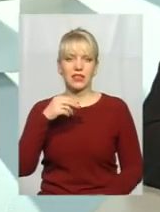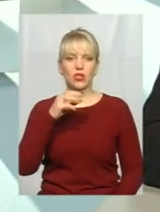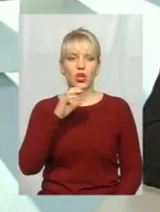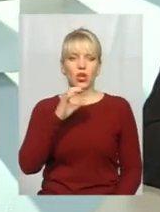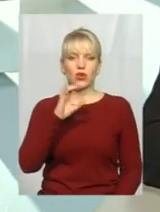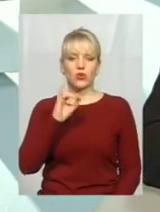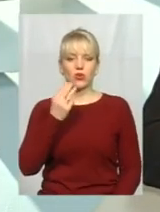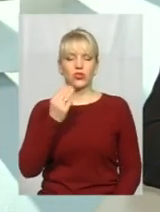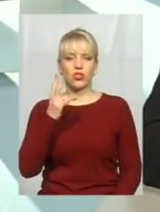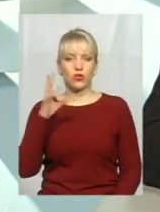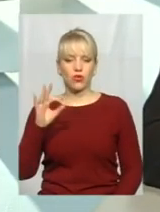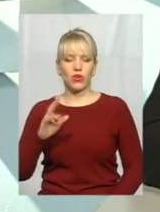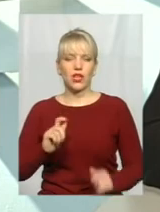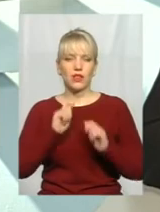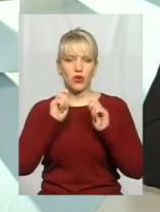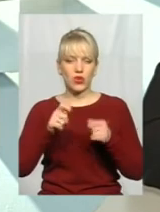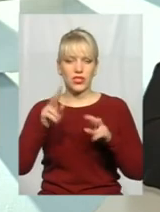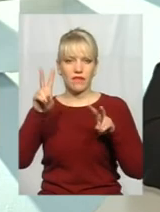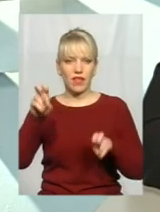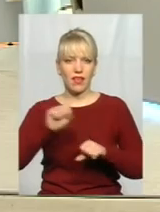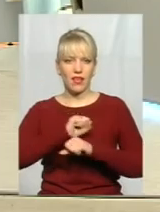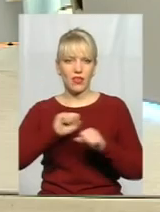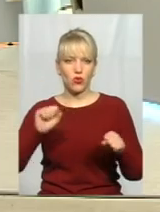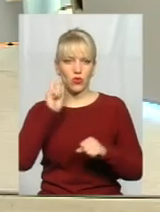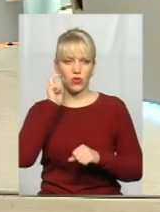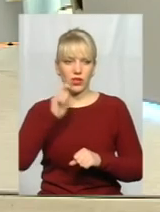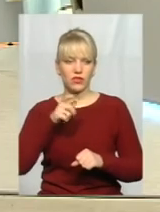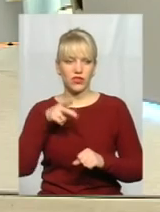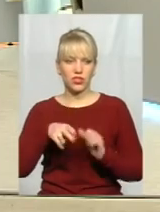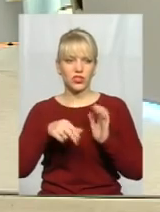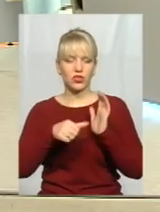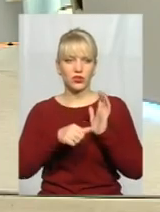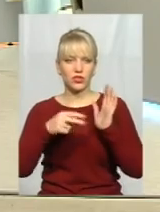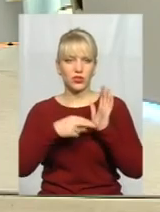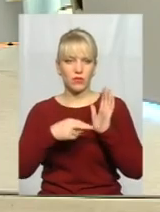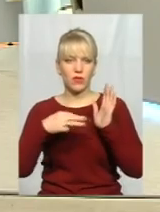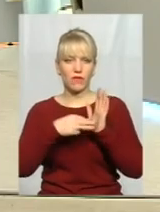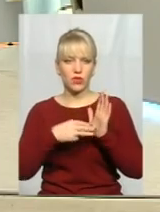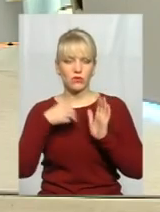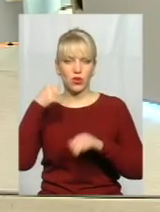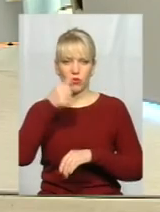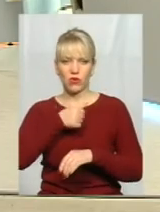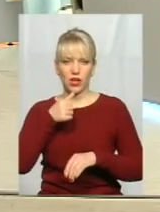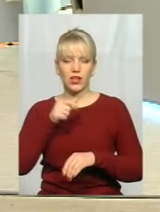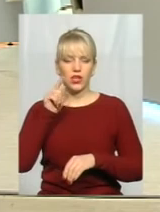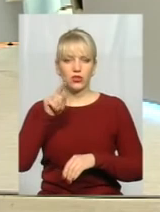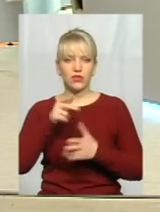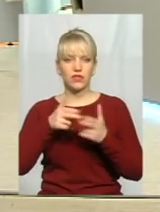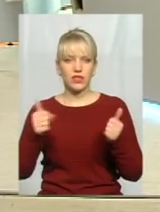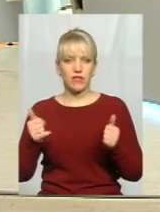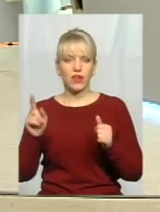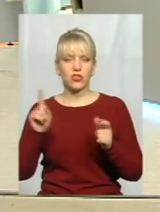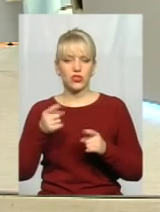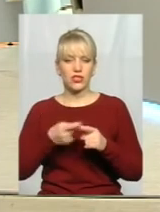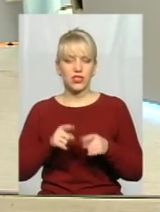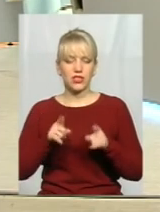нагороджені звання Герої України. Тобто, в 2006-2007-2008 роках тоді визнавали, що це дійсно